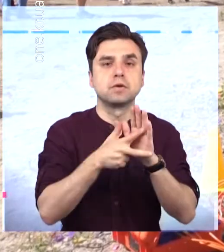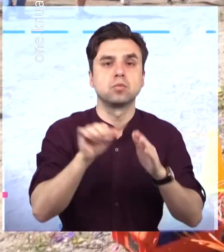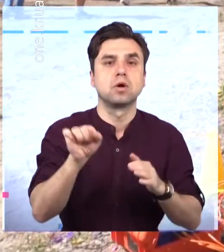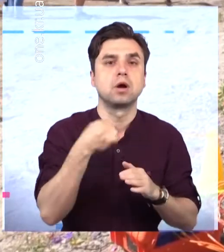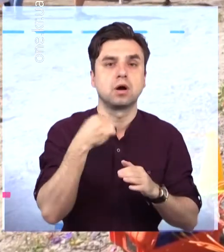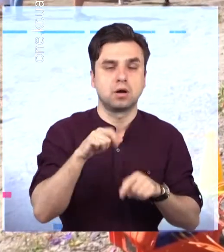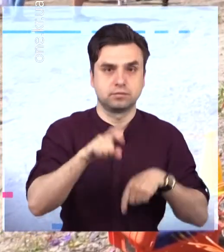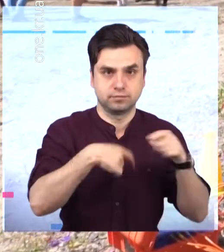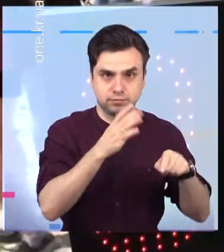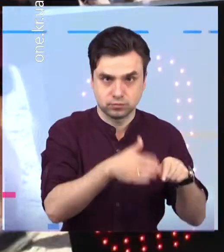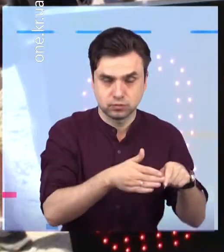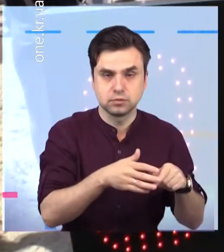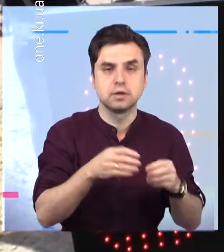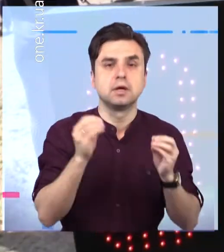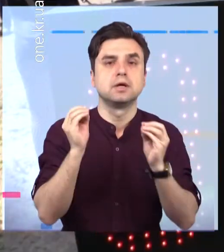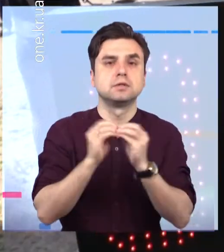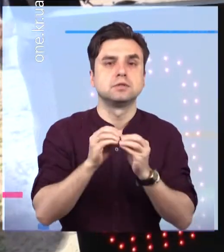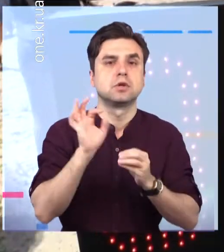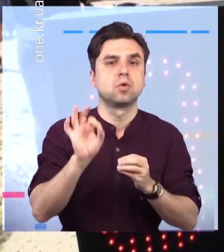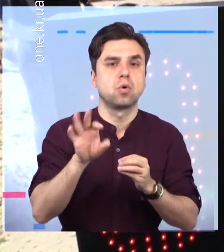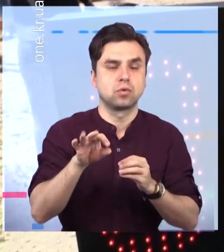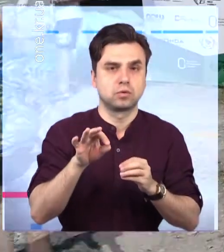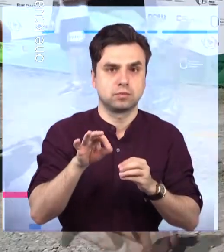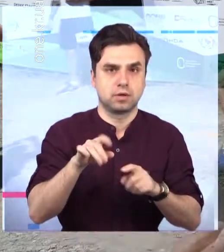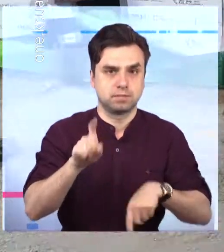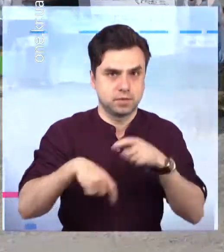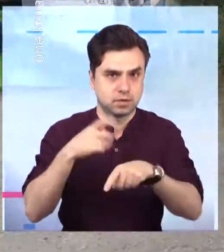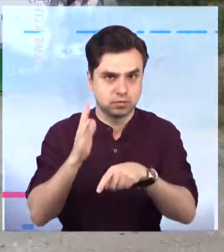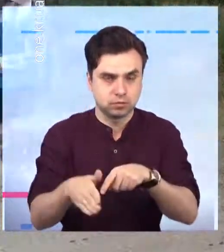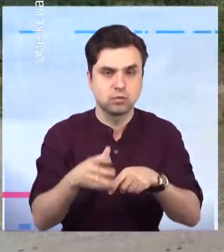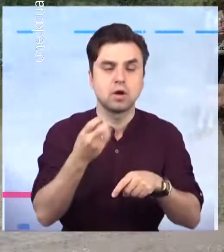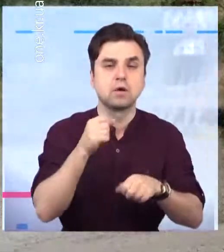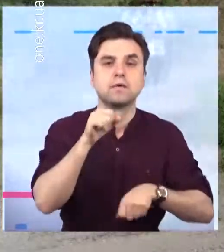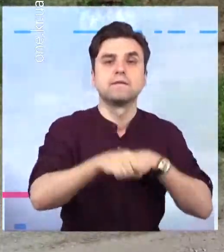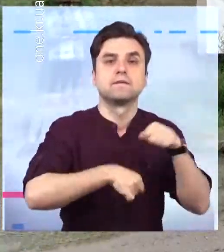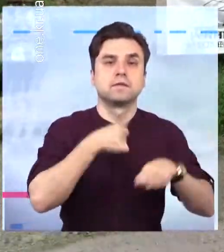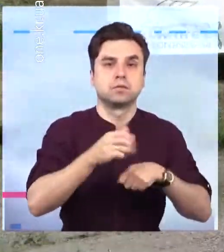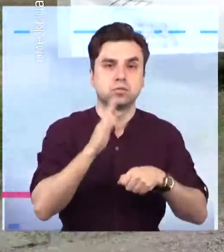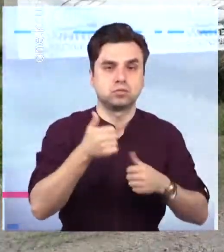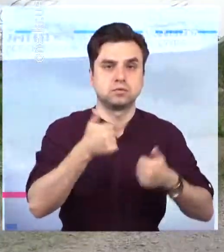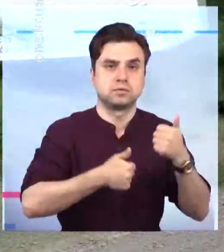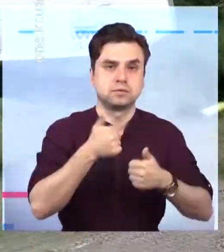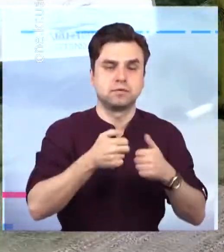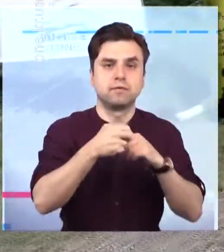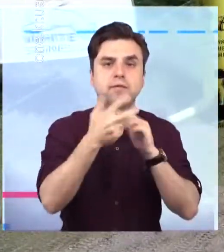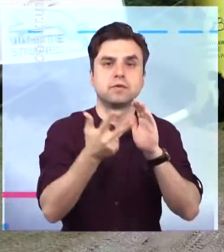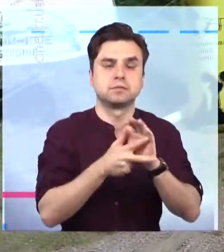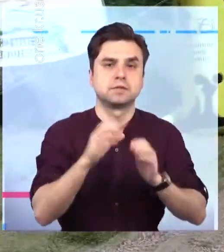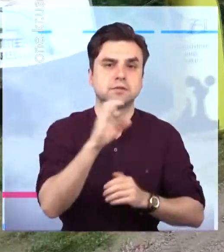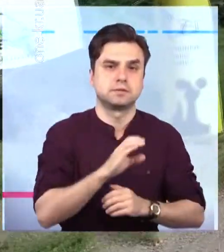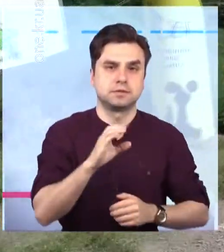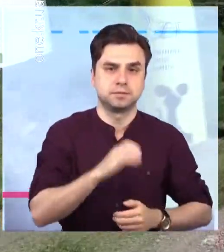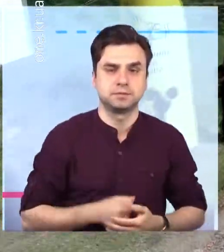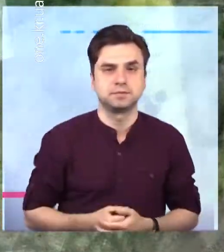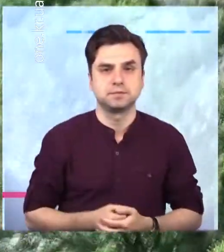планують провести 8 серпня. Red Stones Trail – 30 жовтня. А велосипедисти матимуть можливість позмагатися у веломарафоні «Залізна сотня»